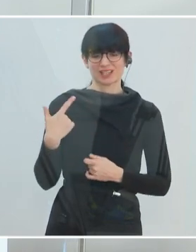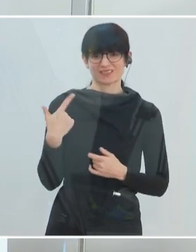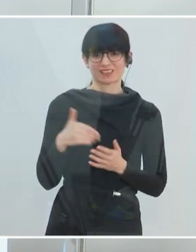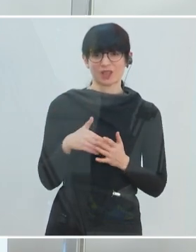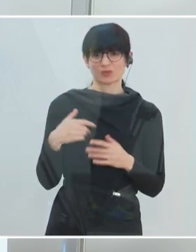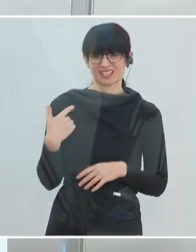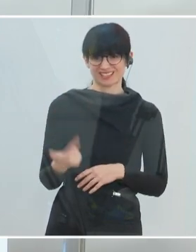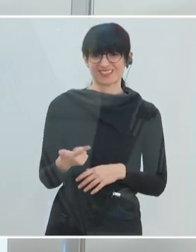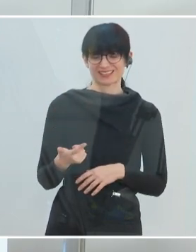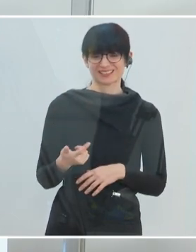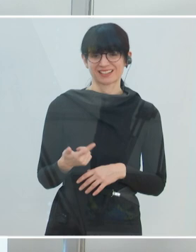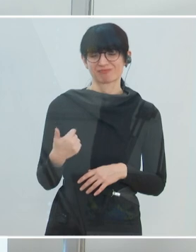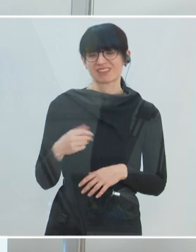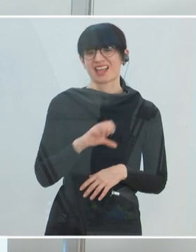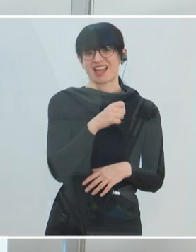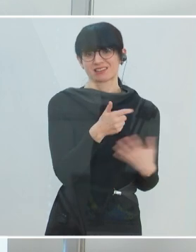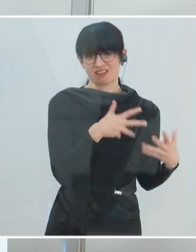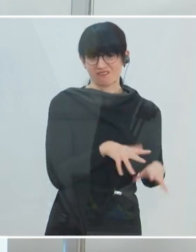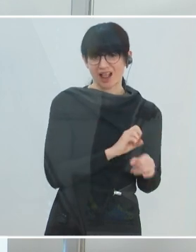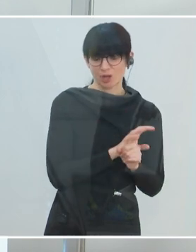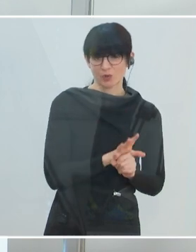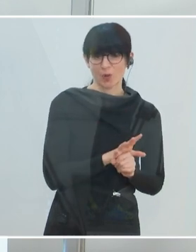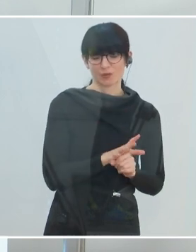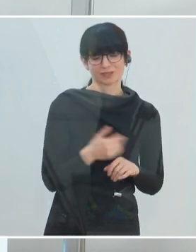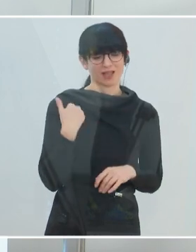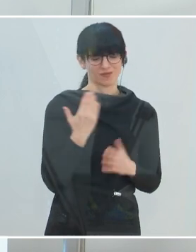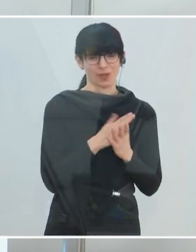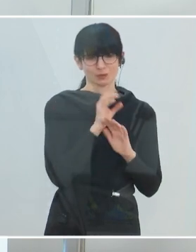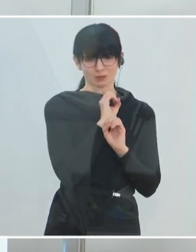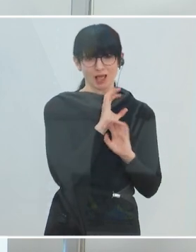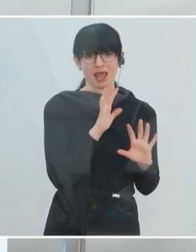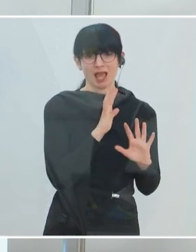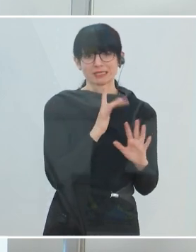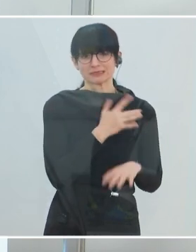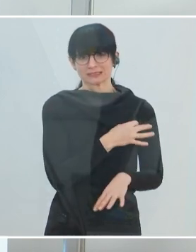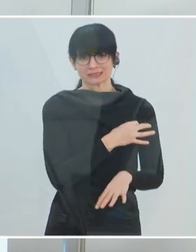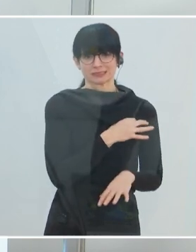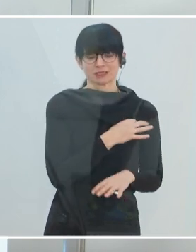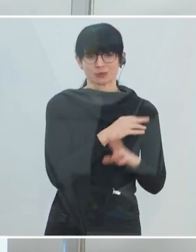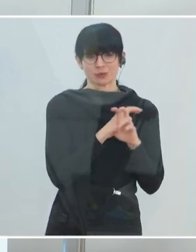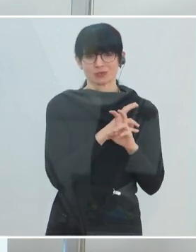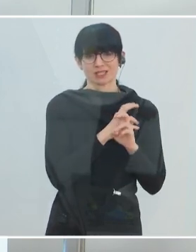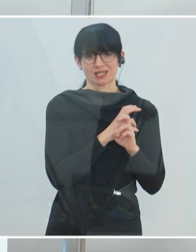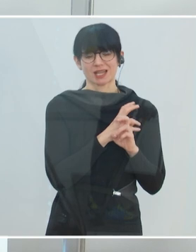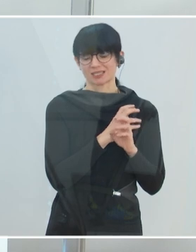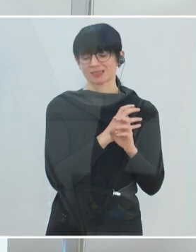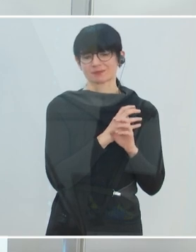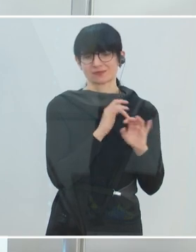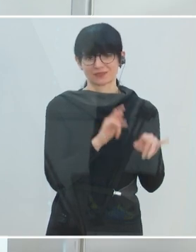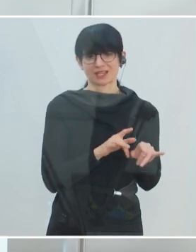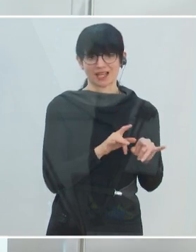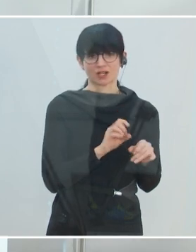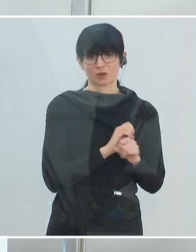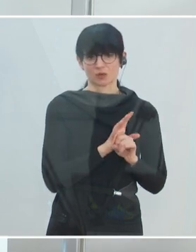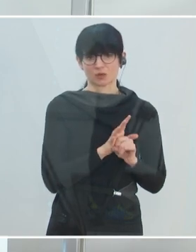Infektionsfälle. Und damals war dann klar, was zu befürchten war, auch in Österreich ist die Pandemie angekommen. Wäre ja ein